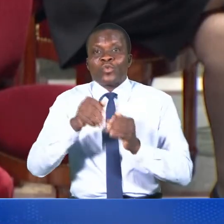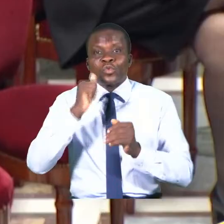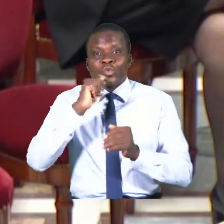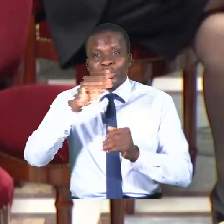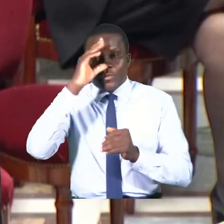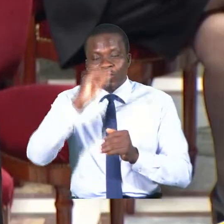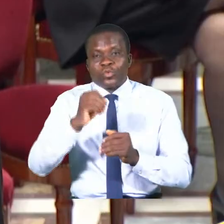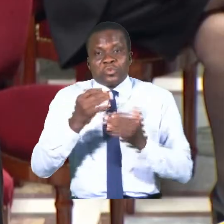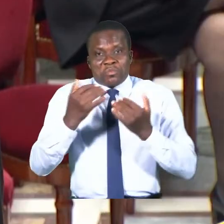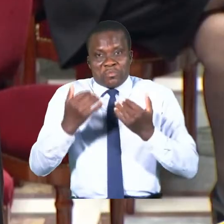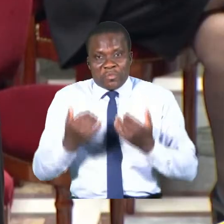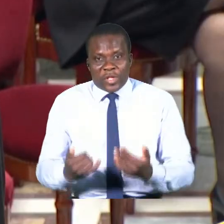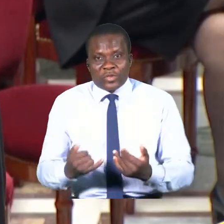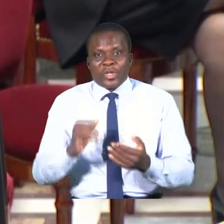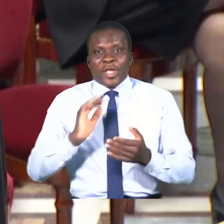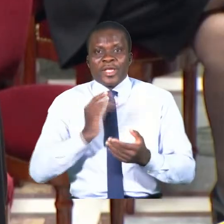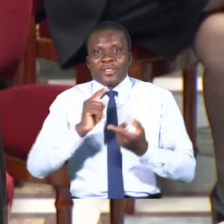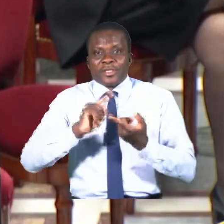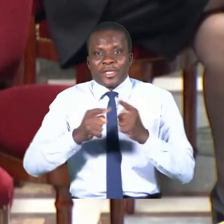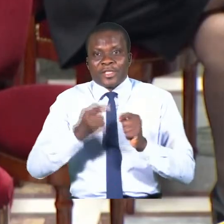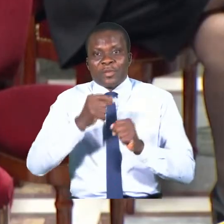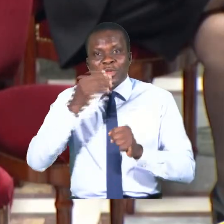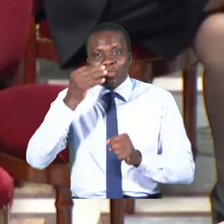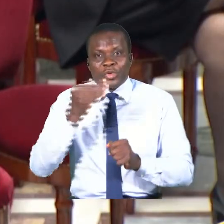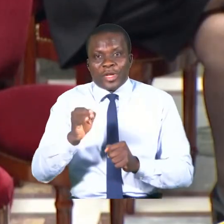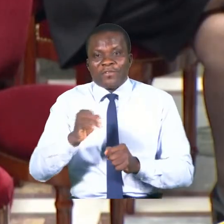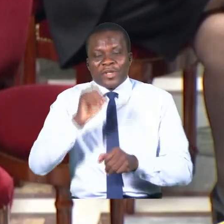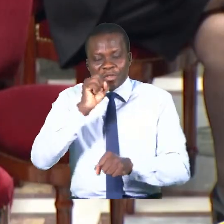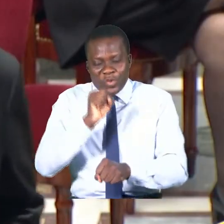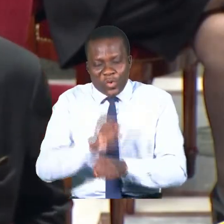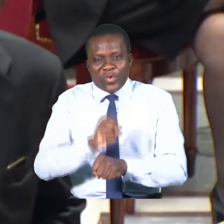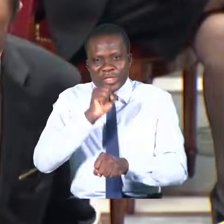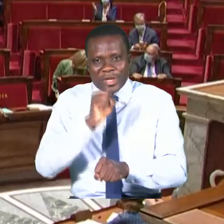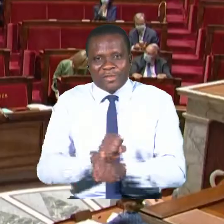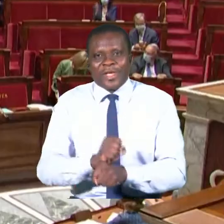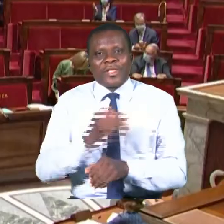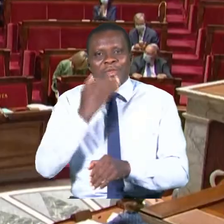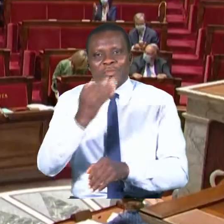maintenant, chers amis, pour la France, au travail. Merci.